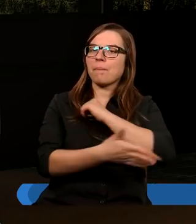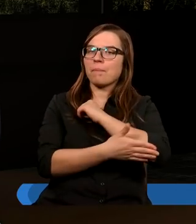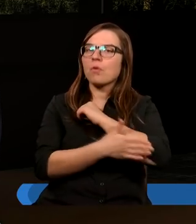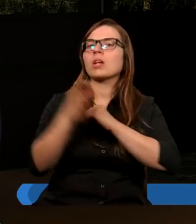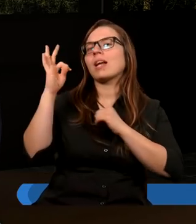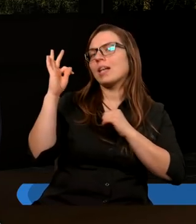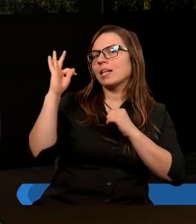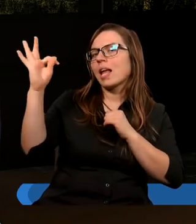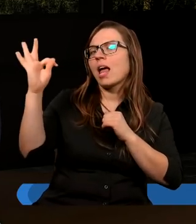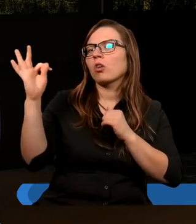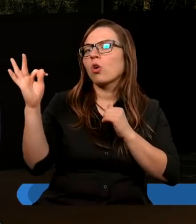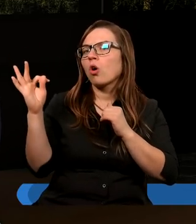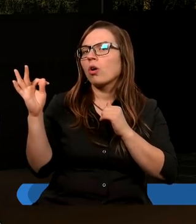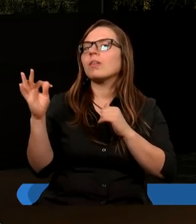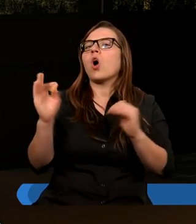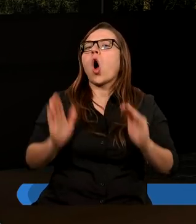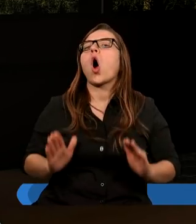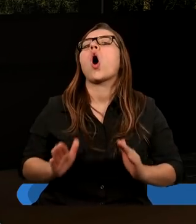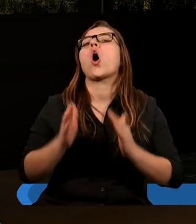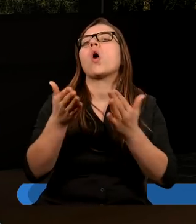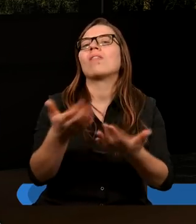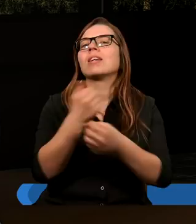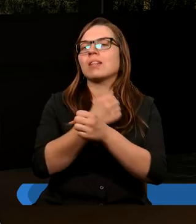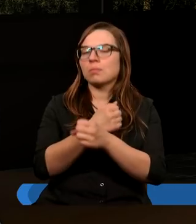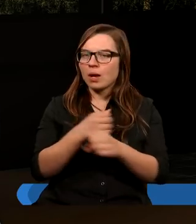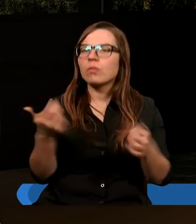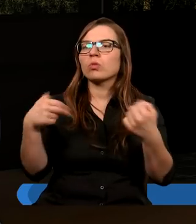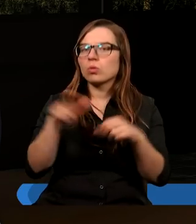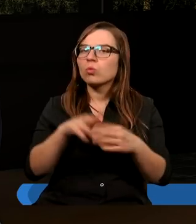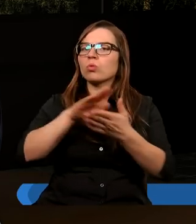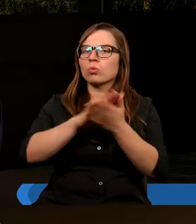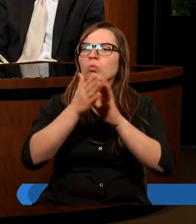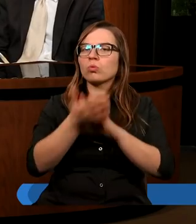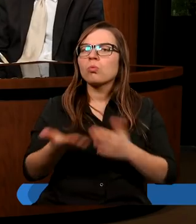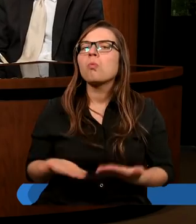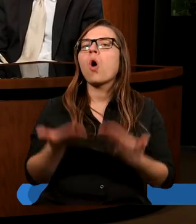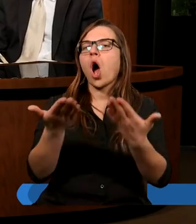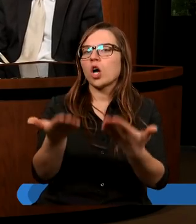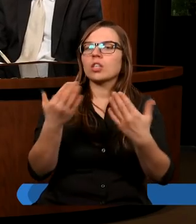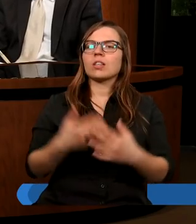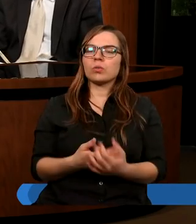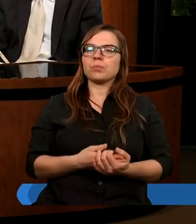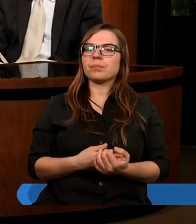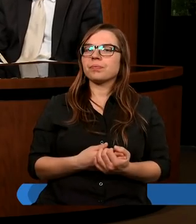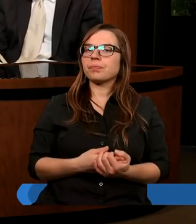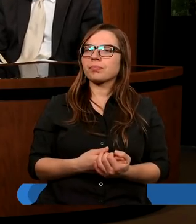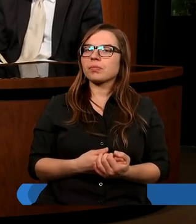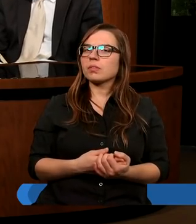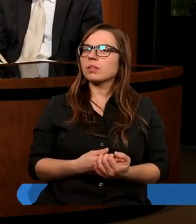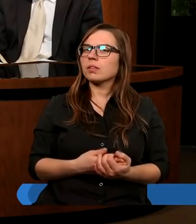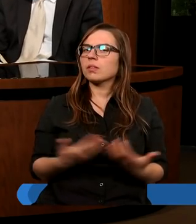jego ofiary zbawczej, którą złożył. A czy